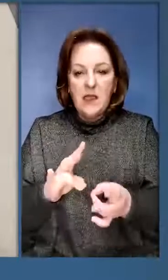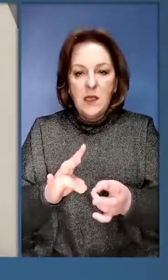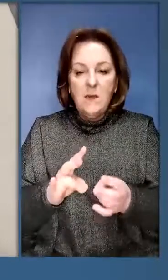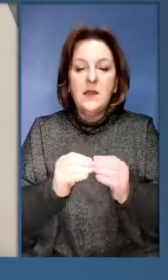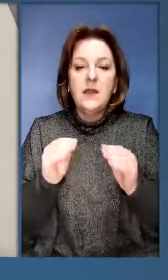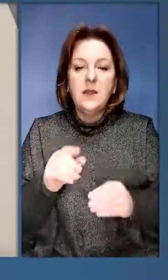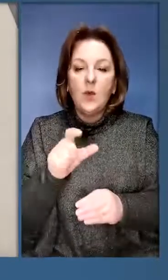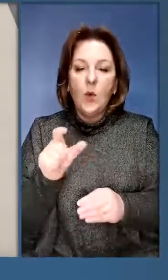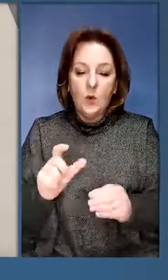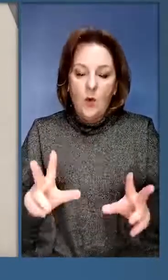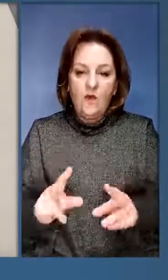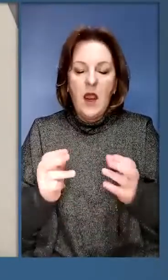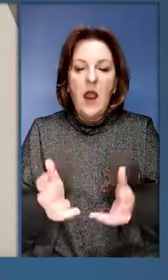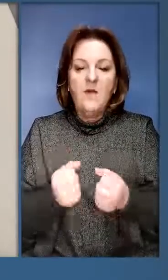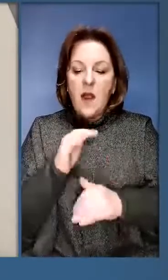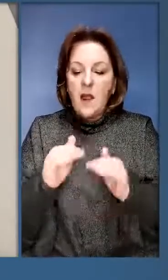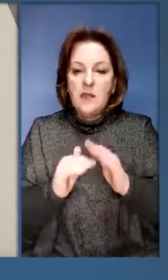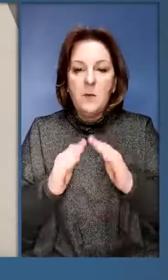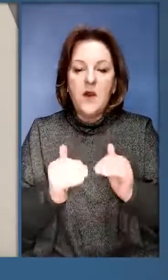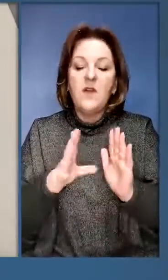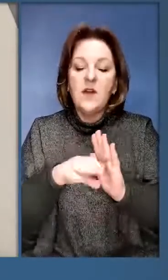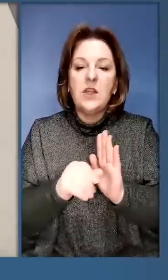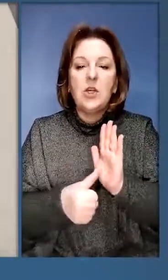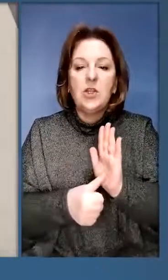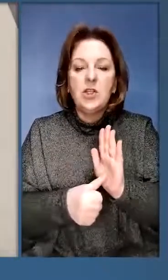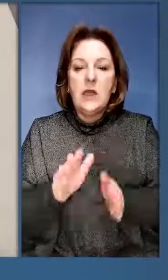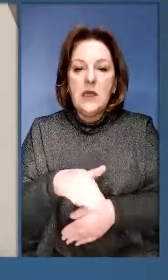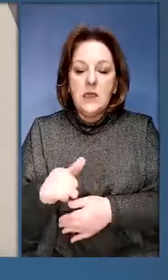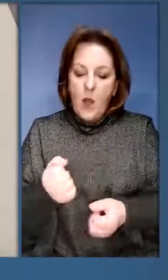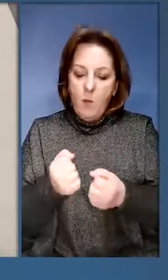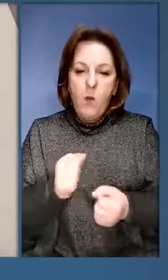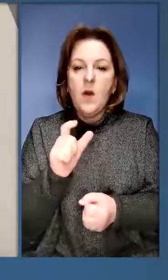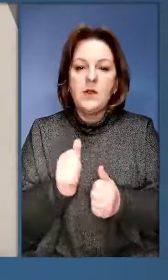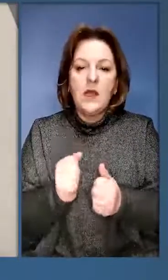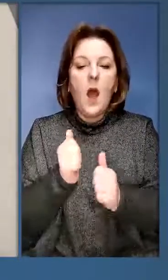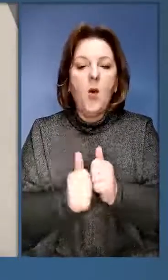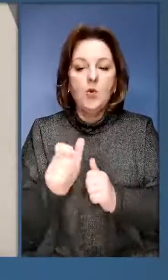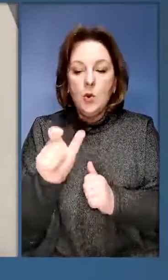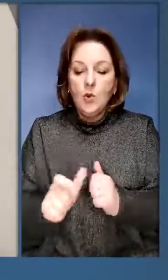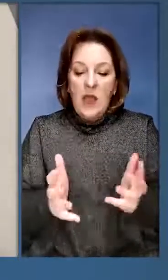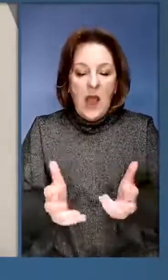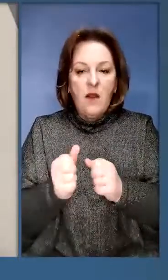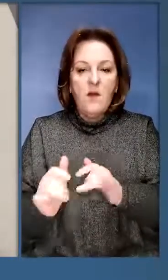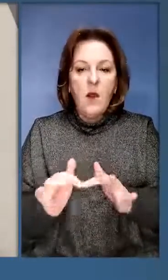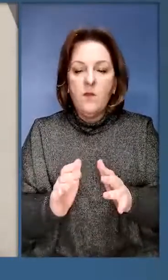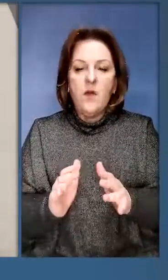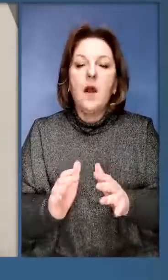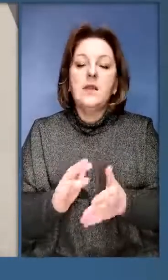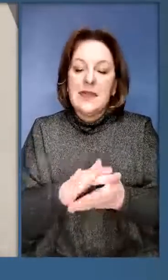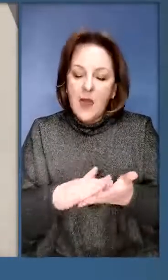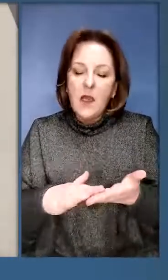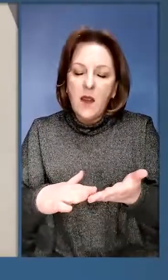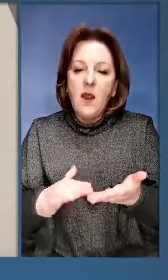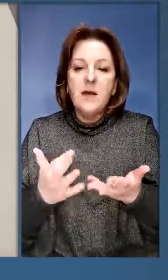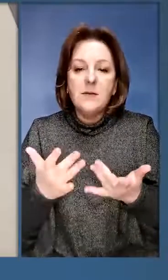терористів. Десятки людей вдалося врятувати з-під завалів. Серед них 6 дітей боромося за кожну людину. Рятувальна операція